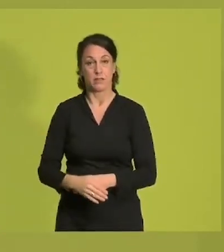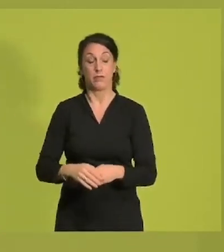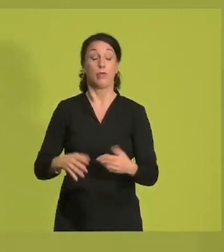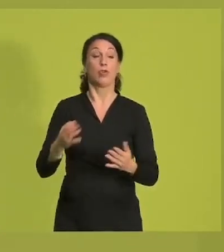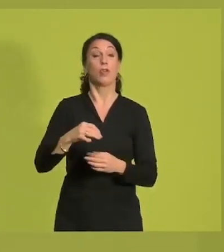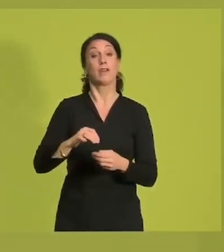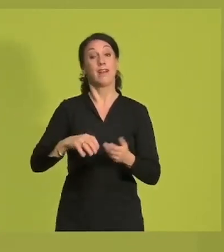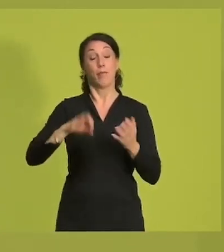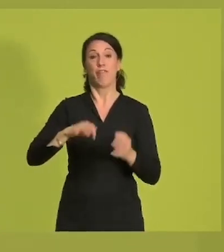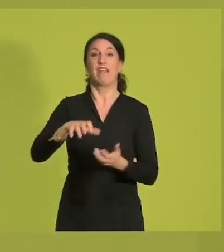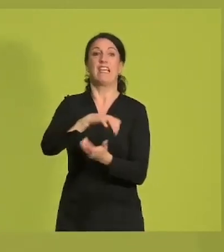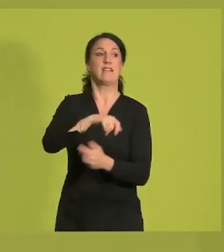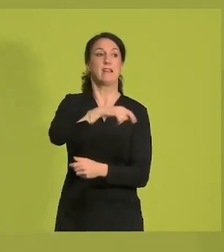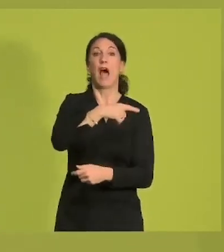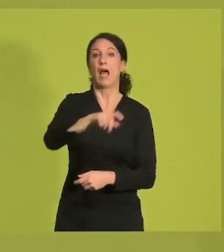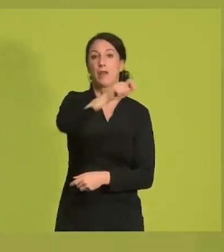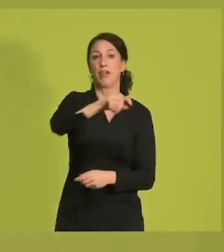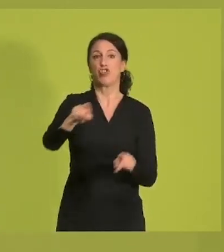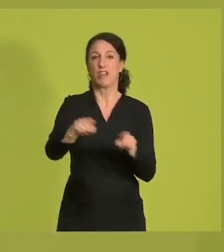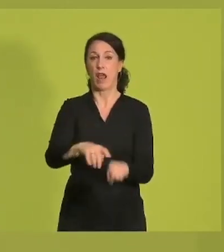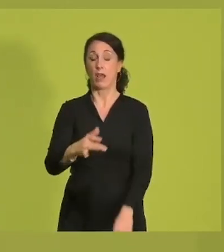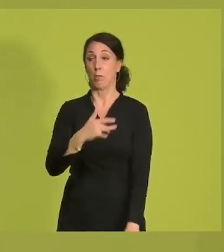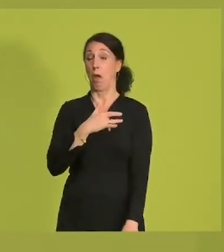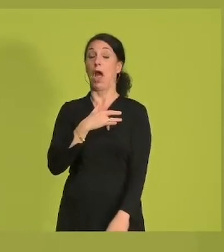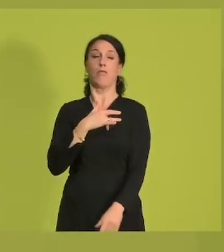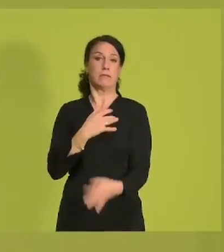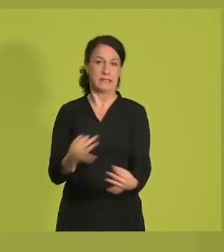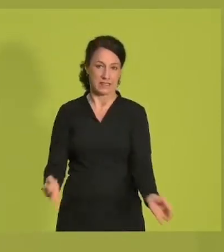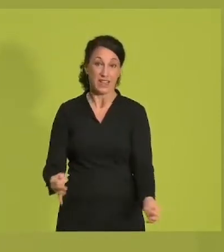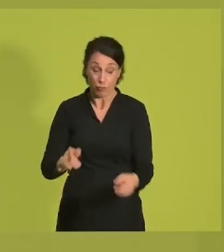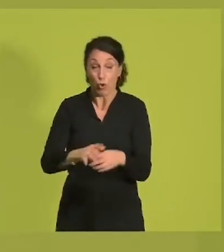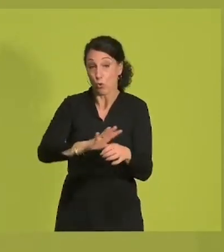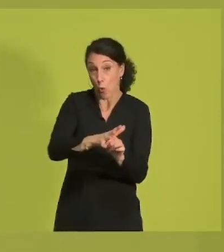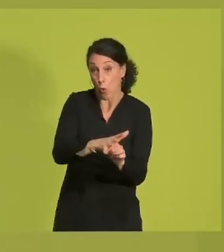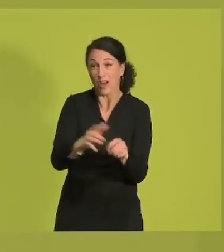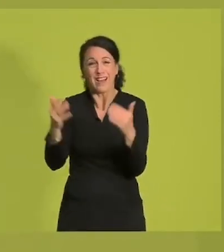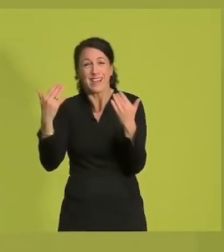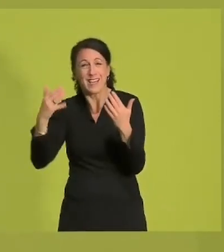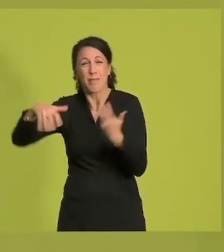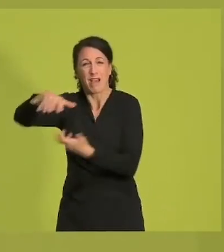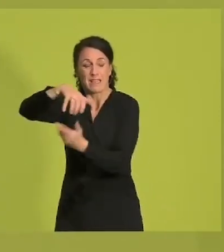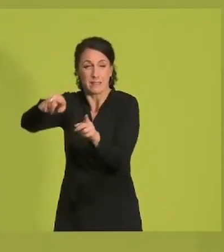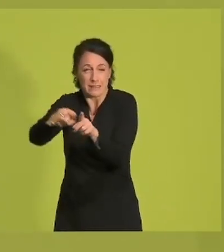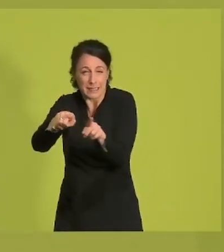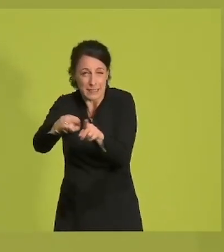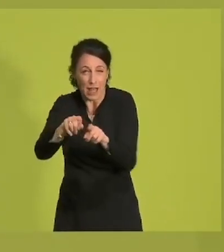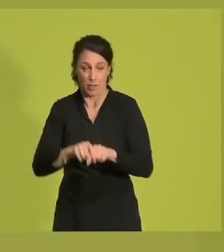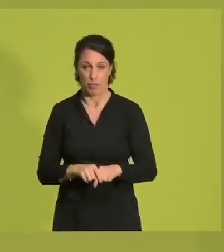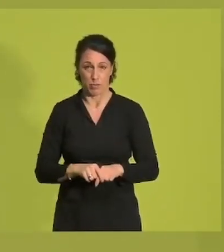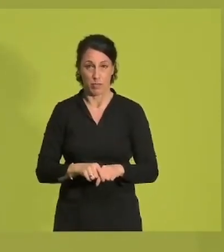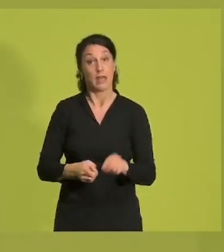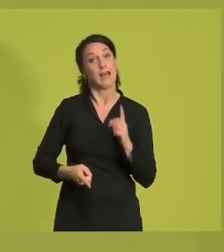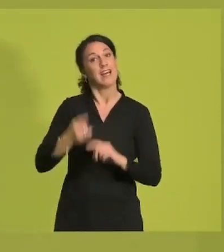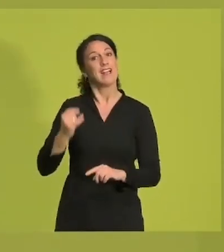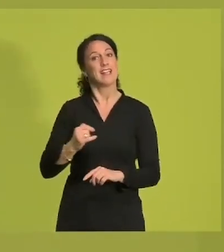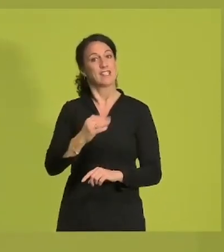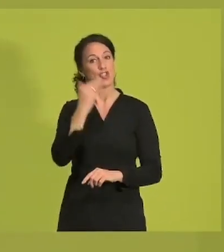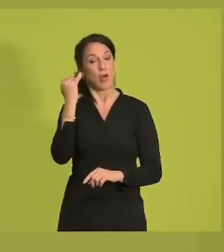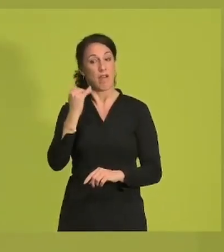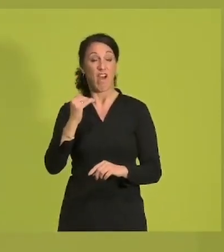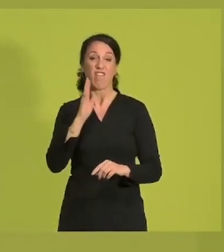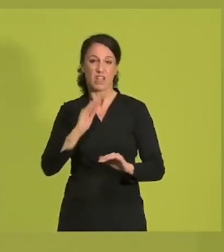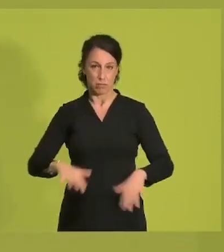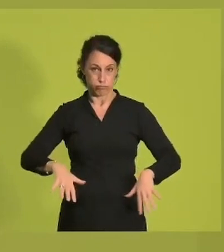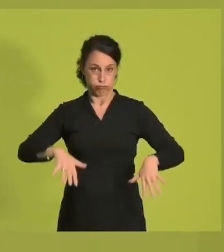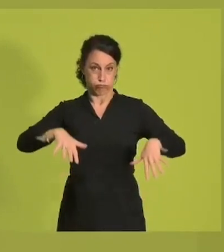nicht gleich. Das war und ist in der Corona-Krise so und bei der Klimakrise ist es genau so. Letzten Sommer war es das Hochwasser, aber